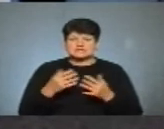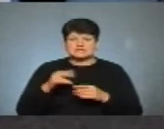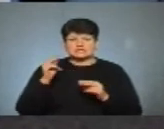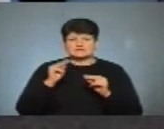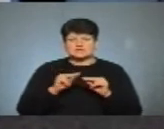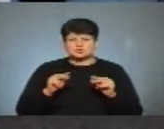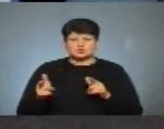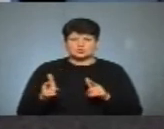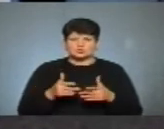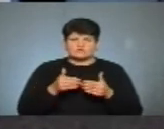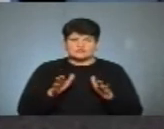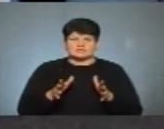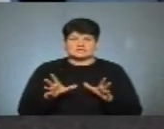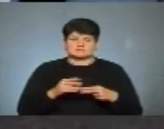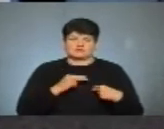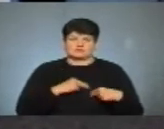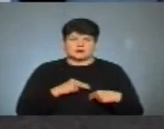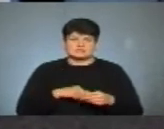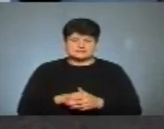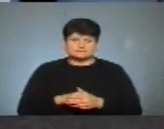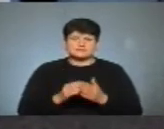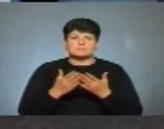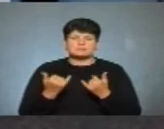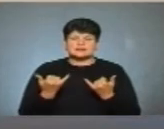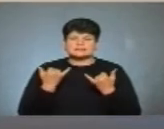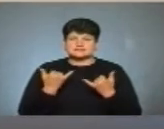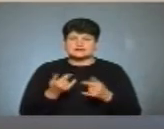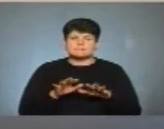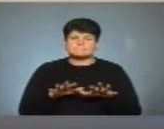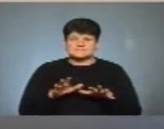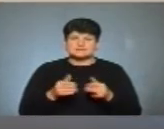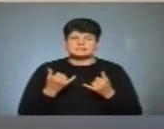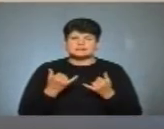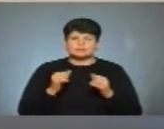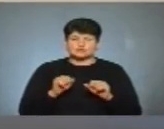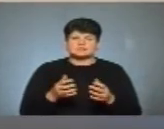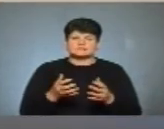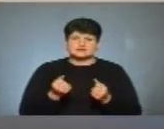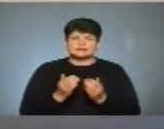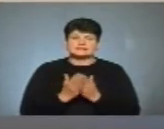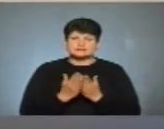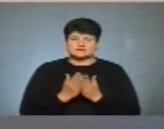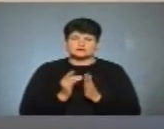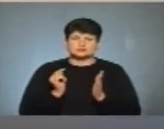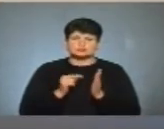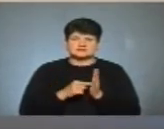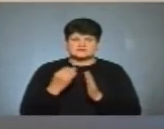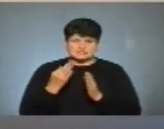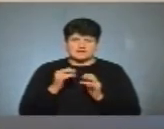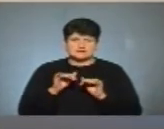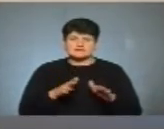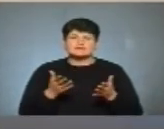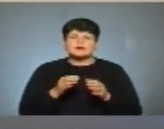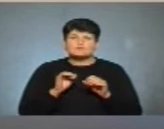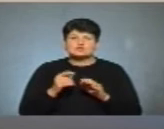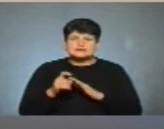готові, відкриті до співпраці. Тобто бібліотека зараз – це місце, де не лише можна взяти книги, але й відвідати цікавий захід. А де